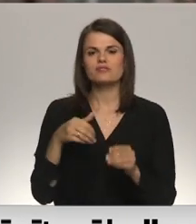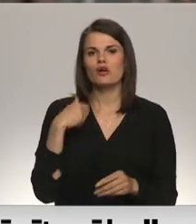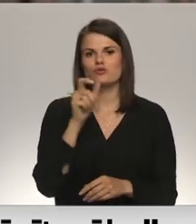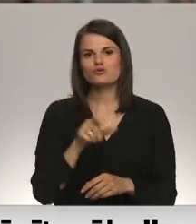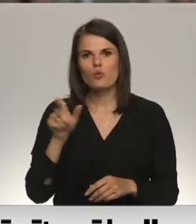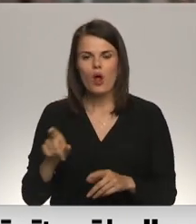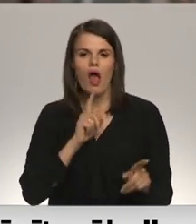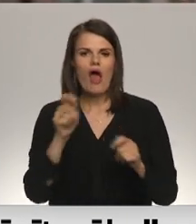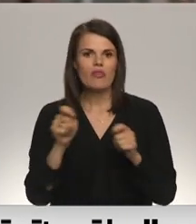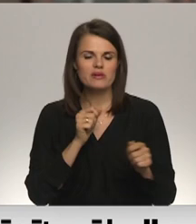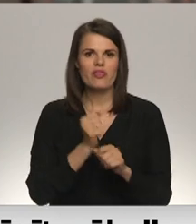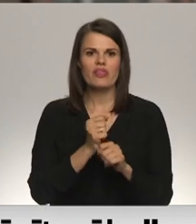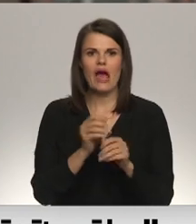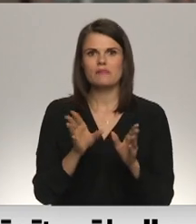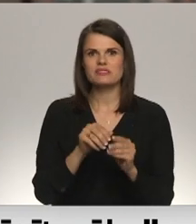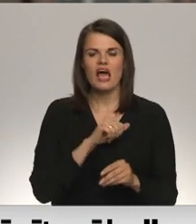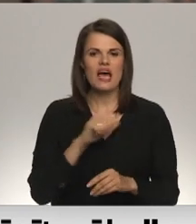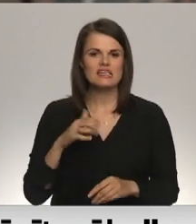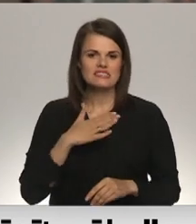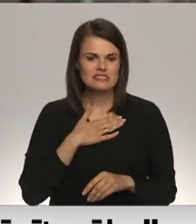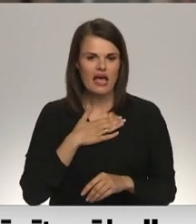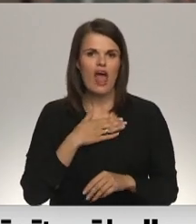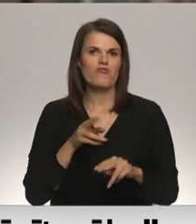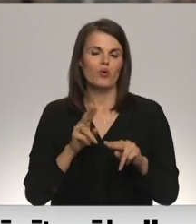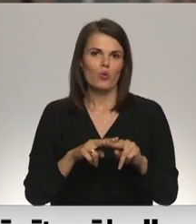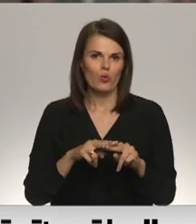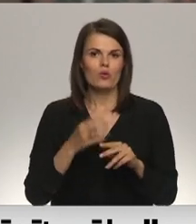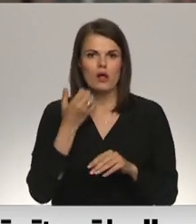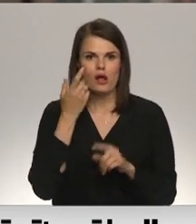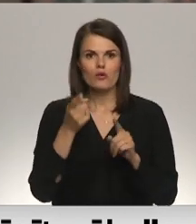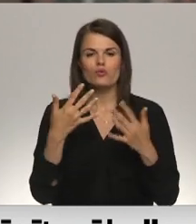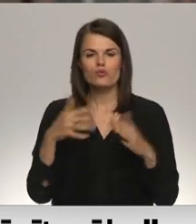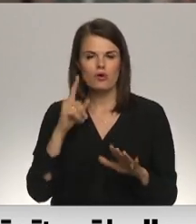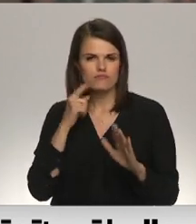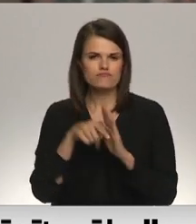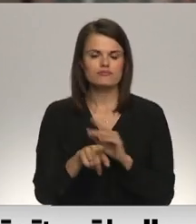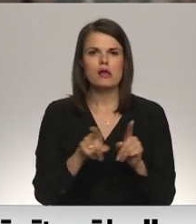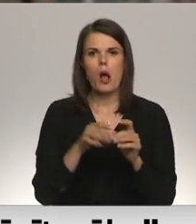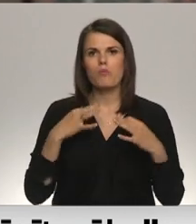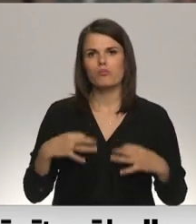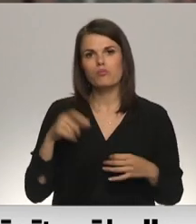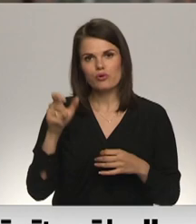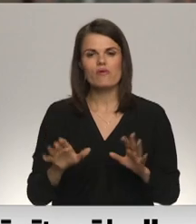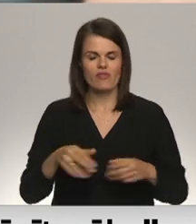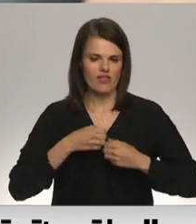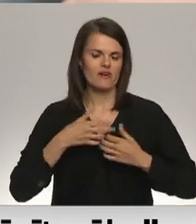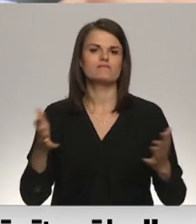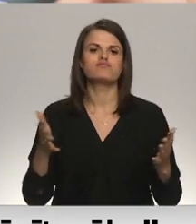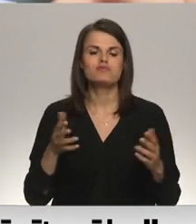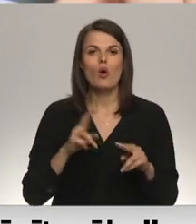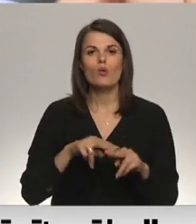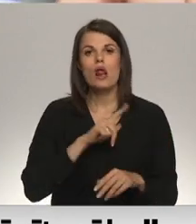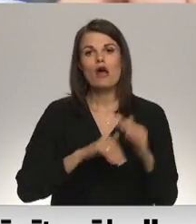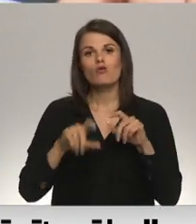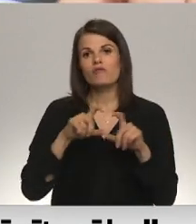ar administrāciju, darbs pašam ar sevi pirmkārt. Un tad, kad tu jau ielauzies kā profesionāls, man liekas, tad var izplest spārnus. Latvijas